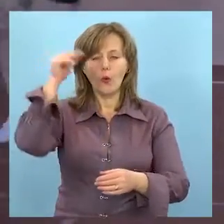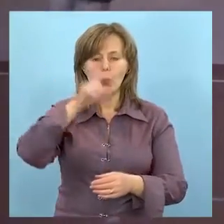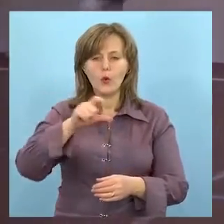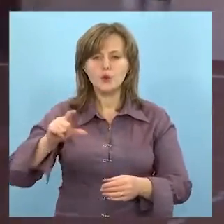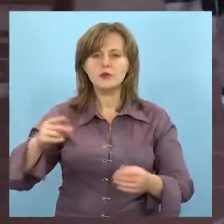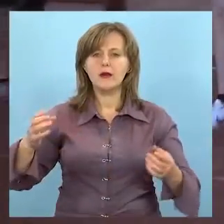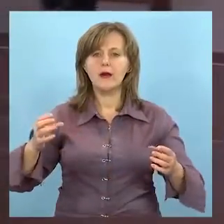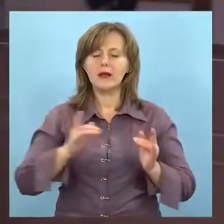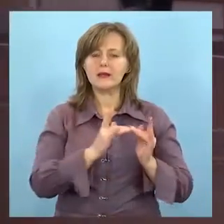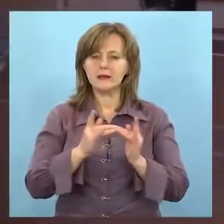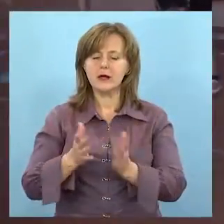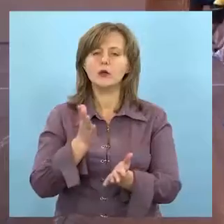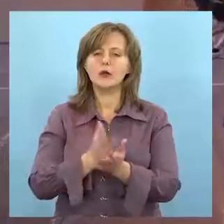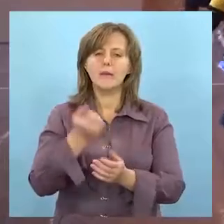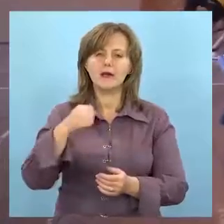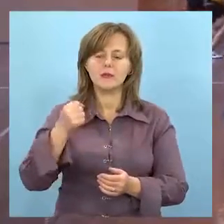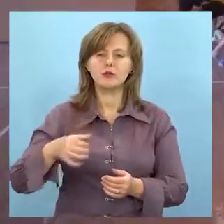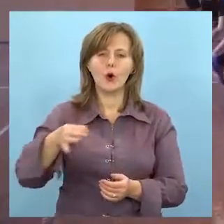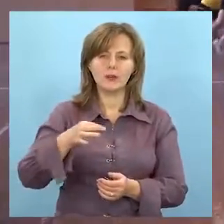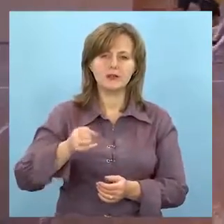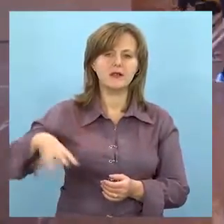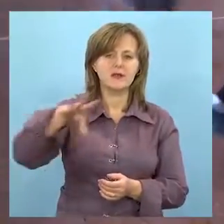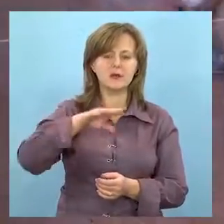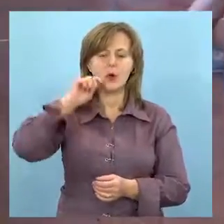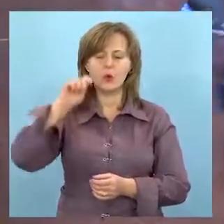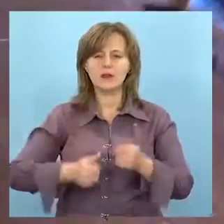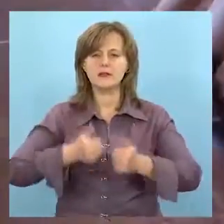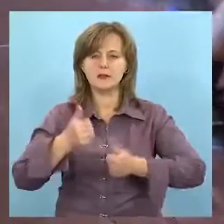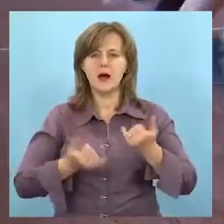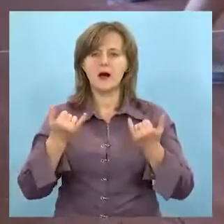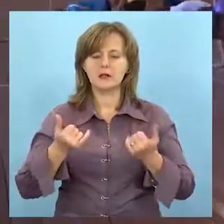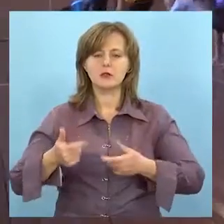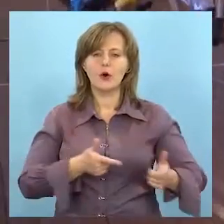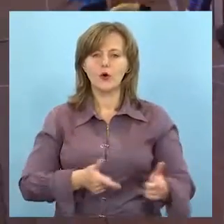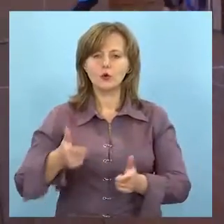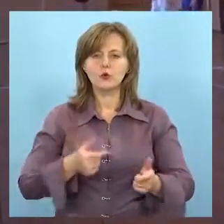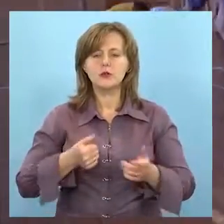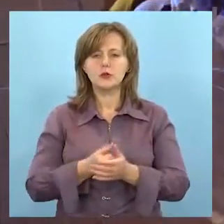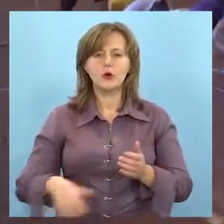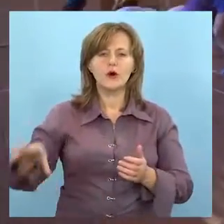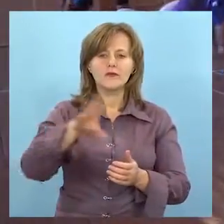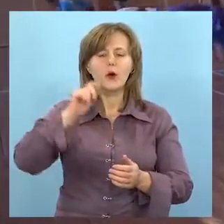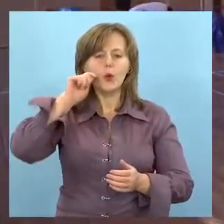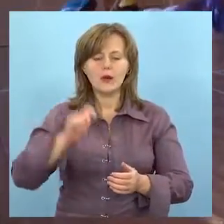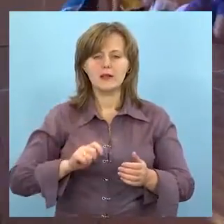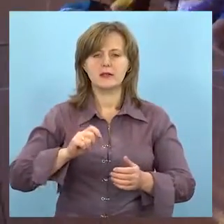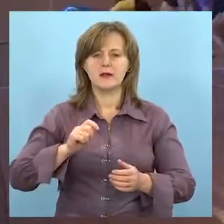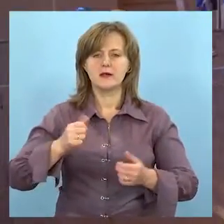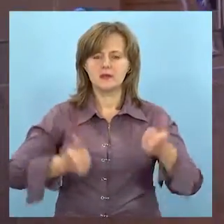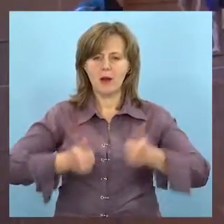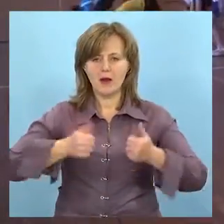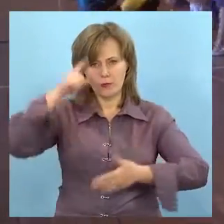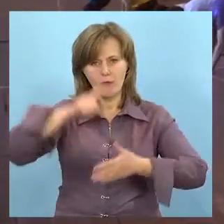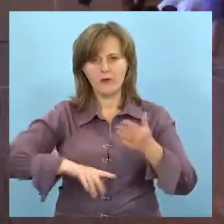свої результати. Учні інтернату є переможцями обласних та всеукраїнських змагань, а зараз готується до всеукраїнських